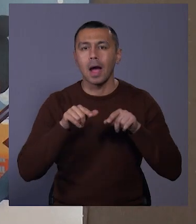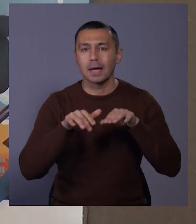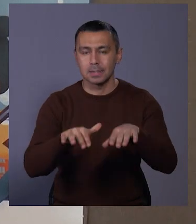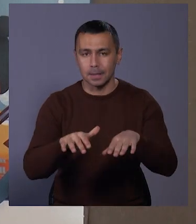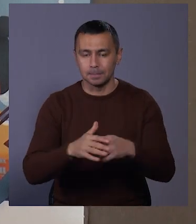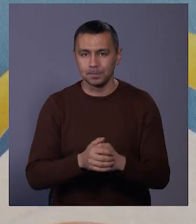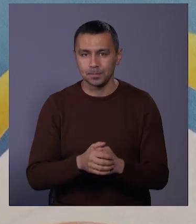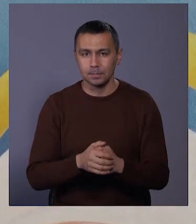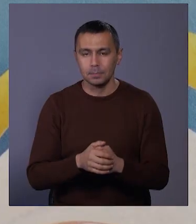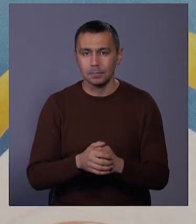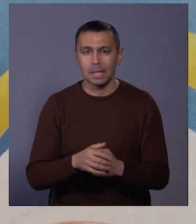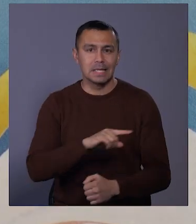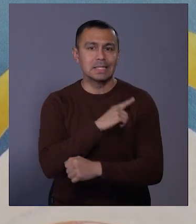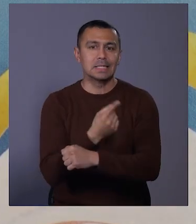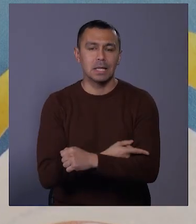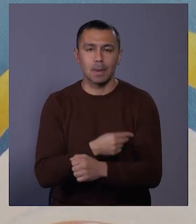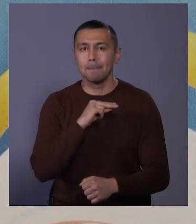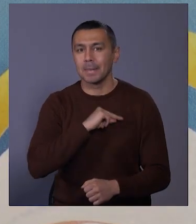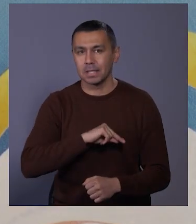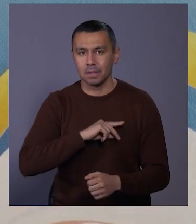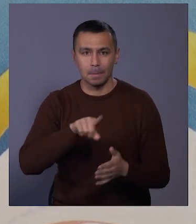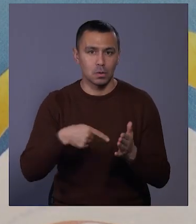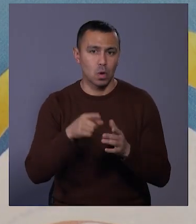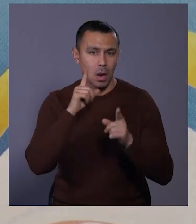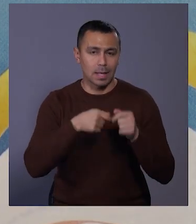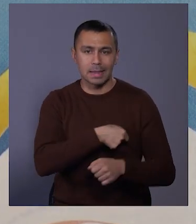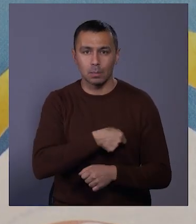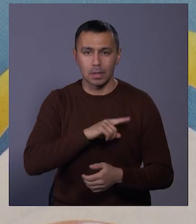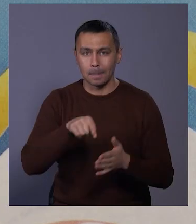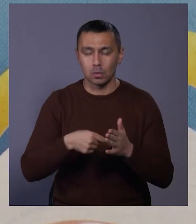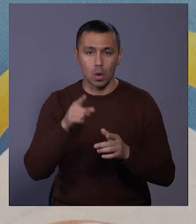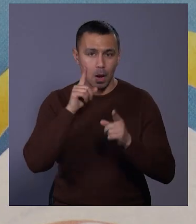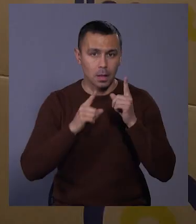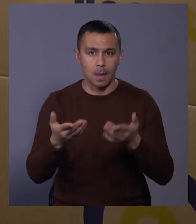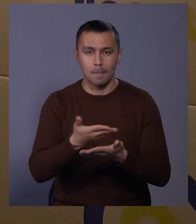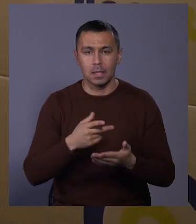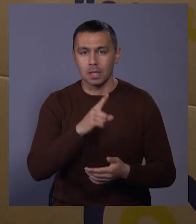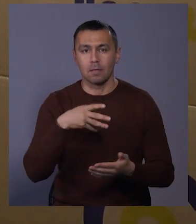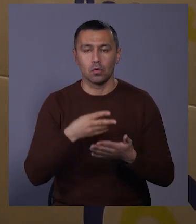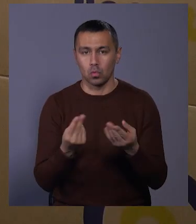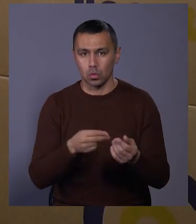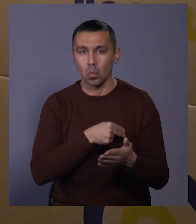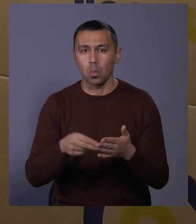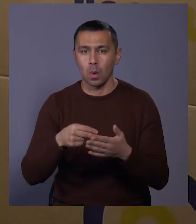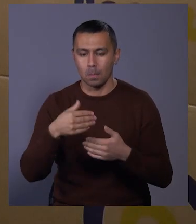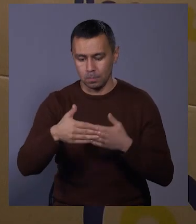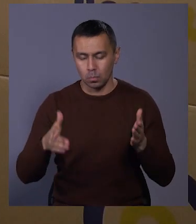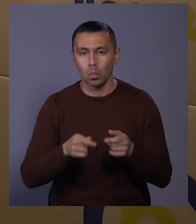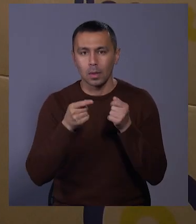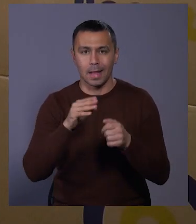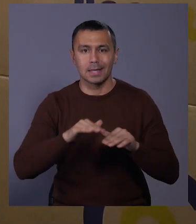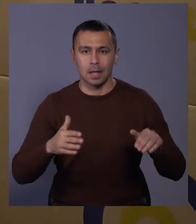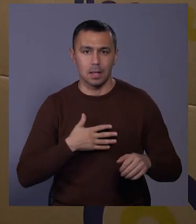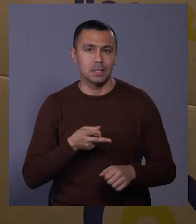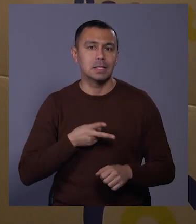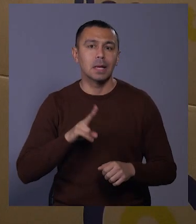з силами працівників міської ради і депутатів міської ради. Ми за власний кошт купуємо подарунки для діток наших